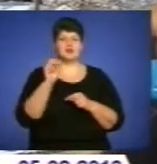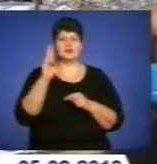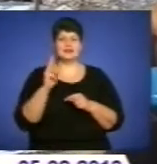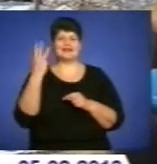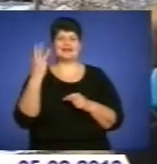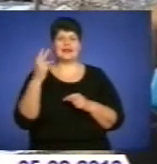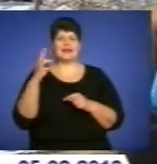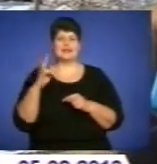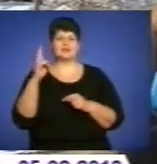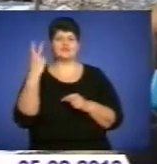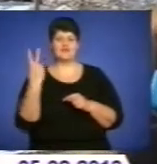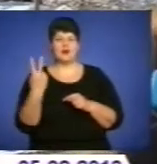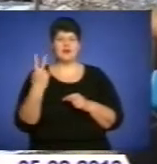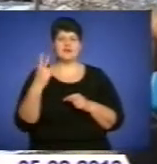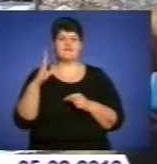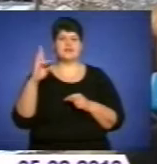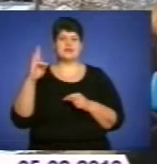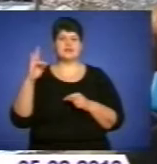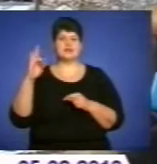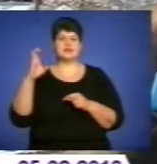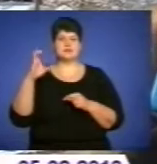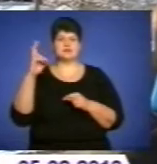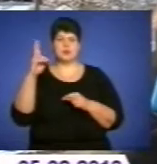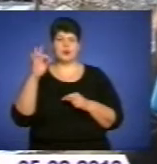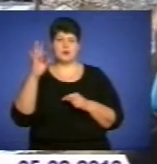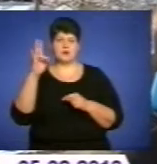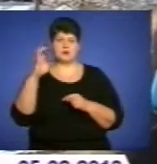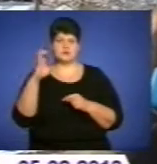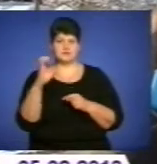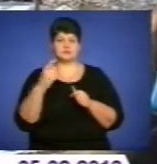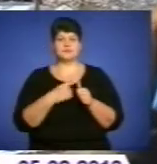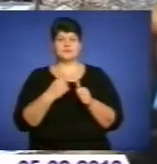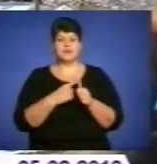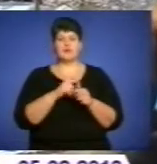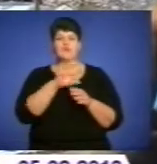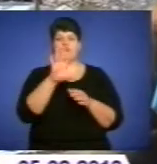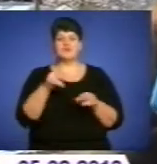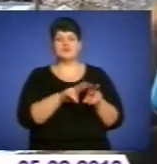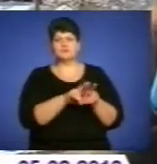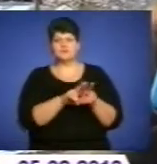і грип Вісконс. Тобто, всі вони, скажімо так, є одинакові.